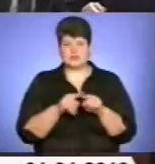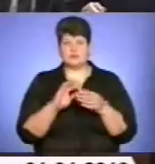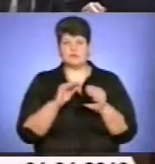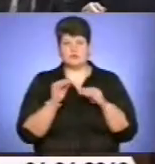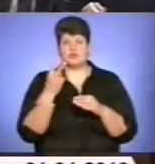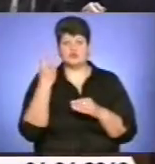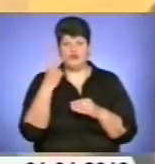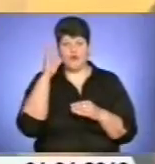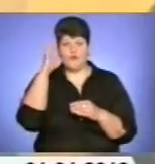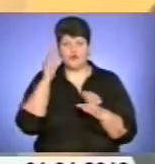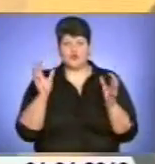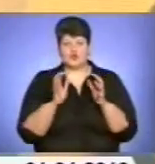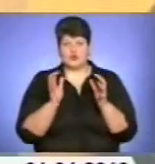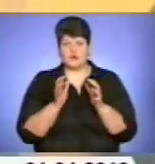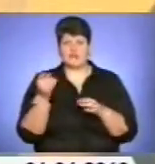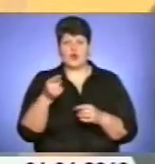області.